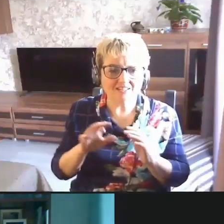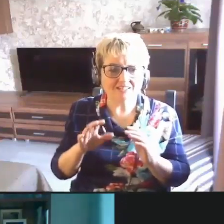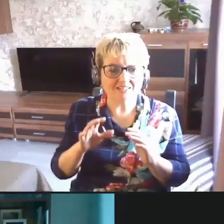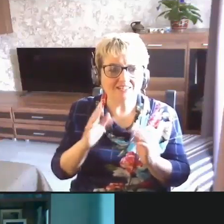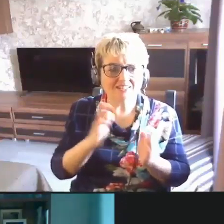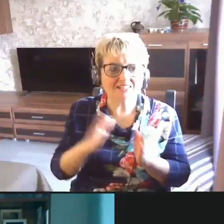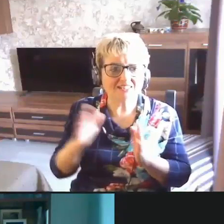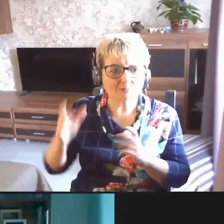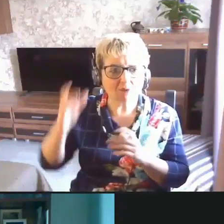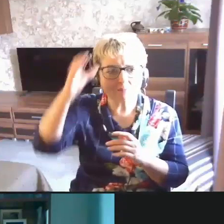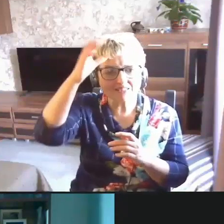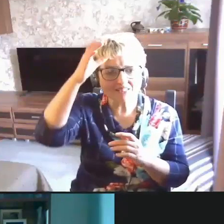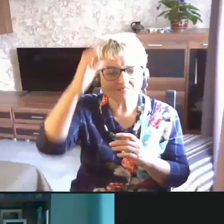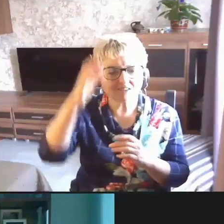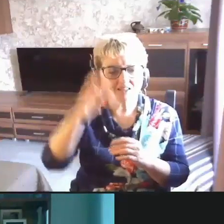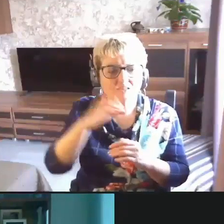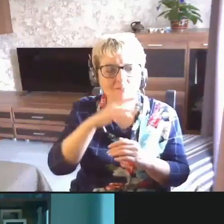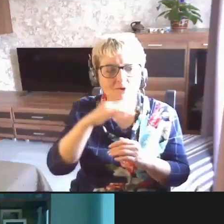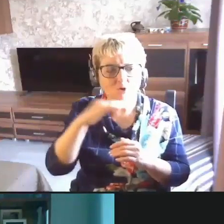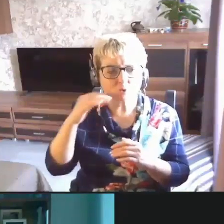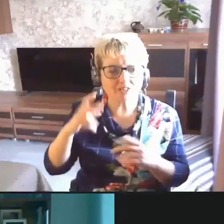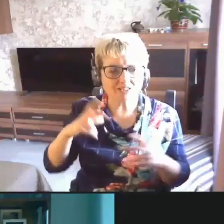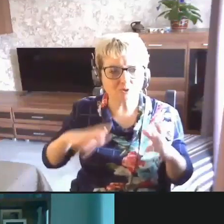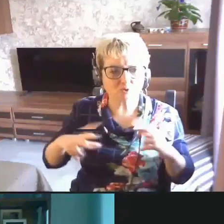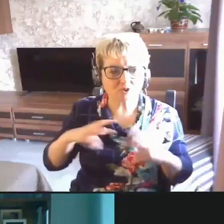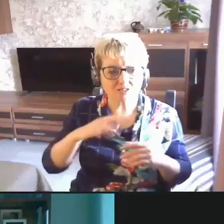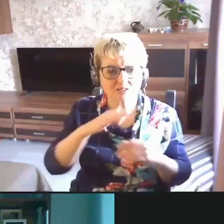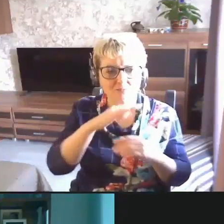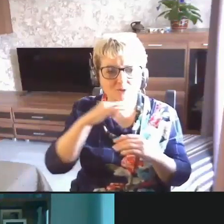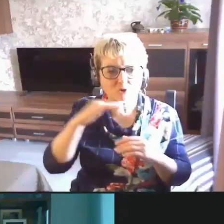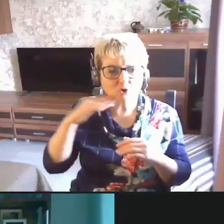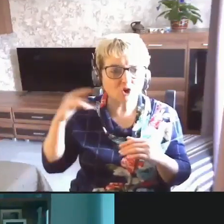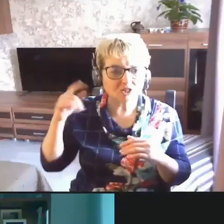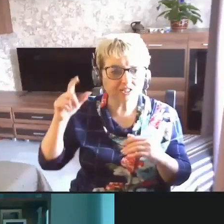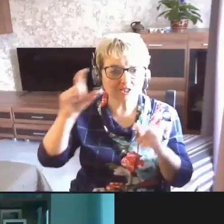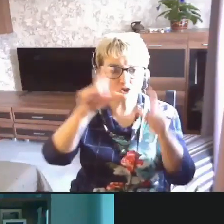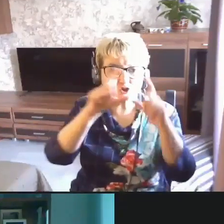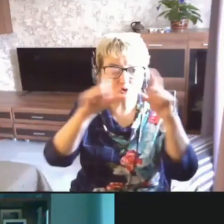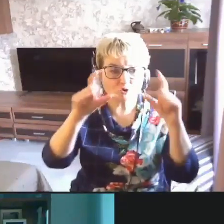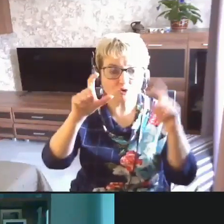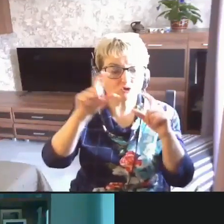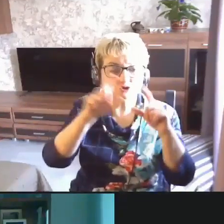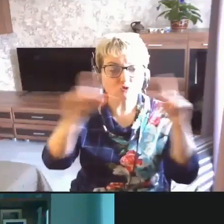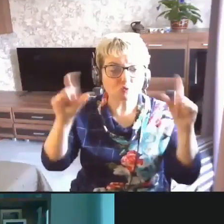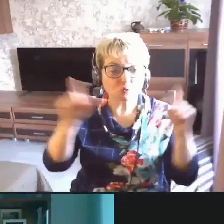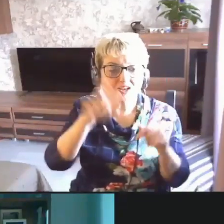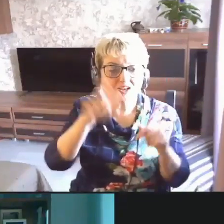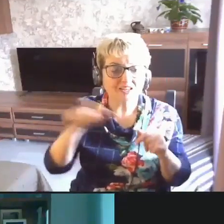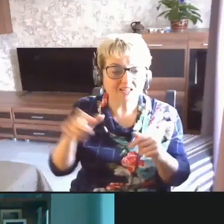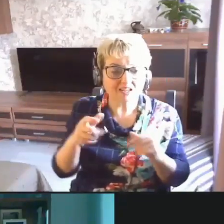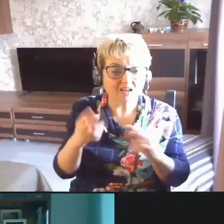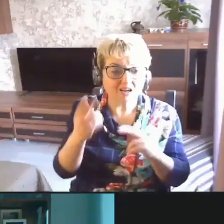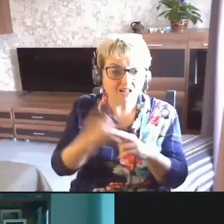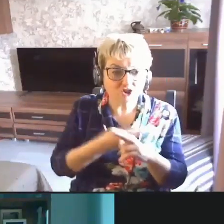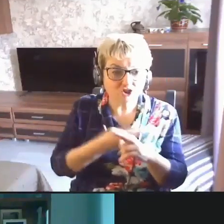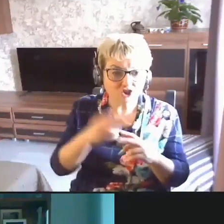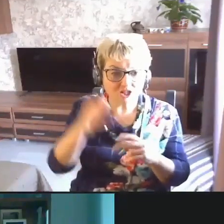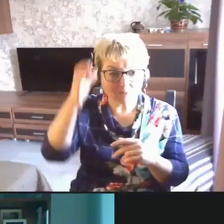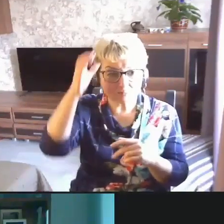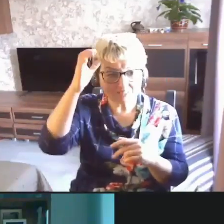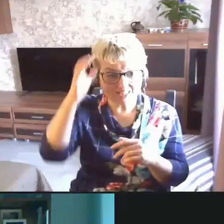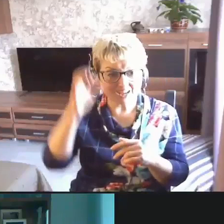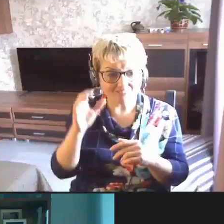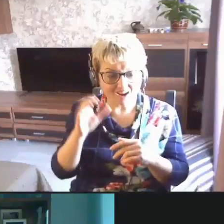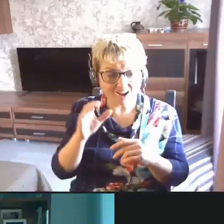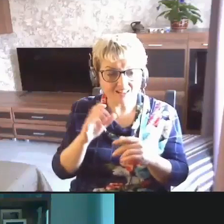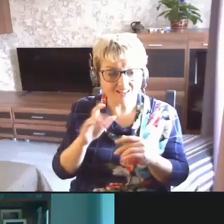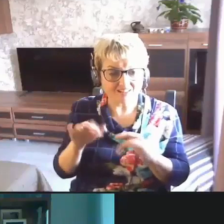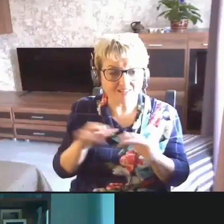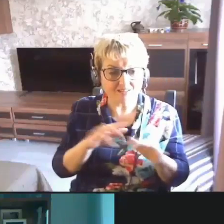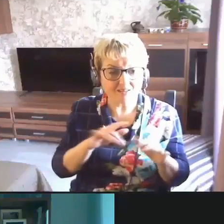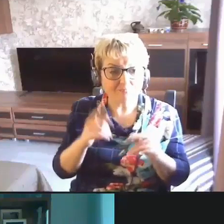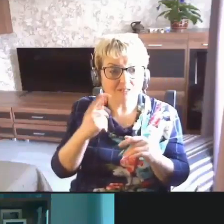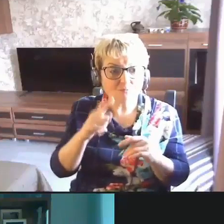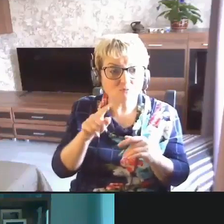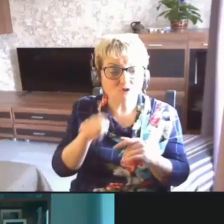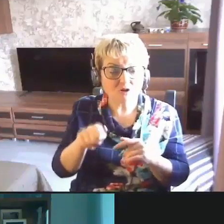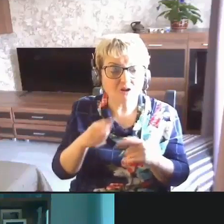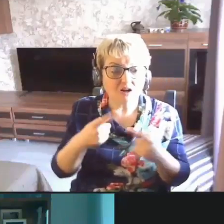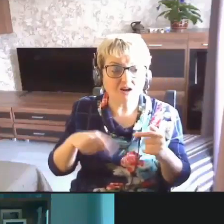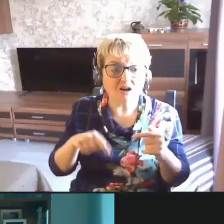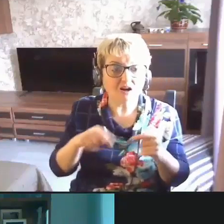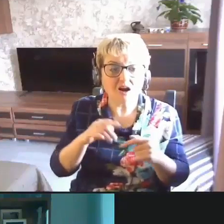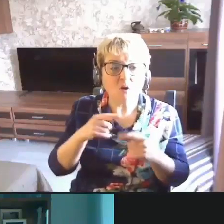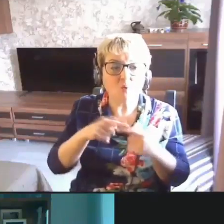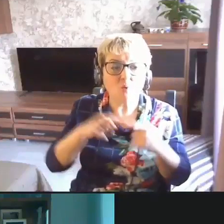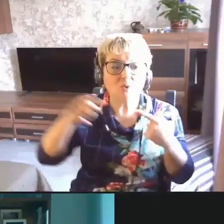образования, то есть многие студенты, многие школьники, они лишены образовательного процесса только потому, что они